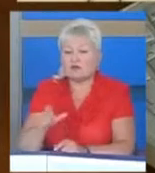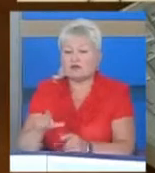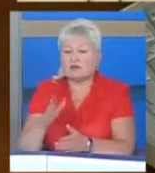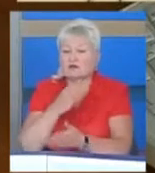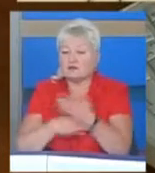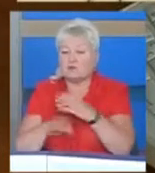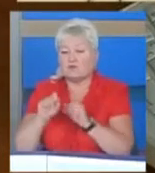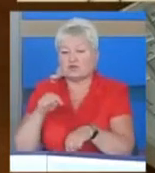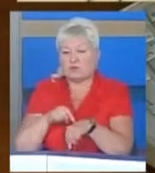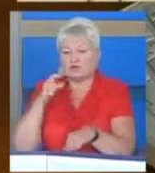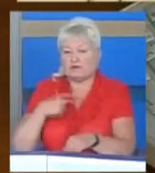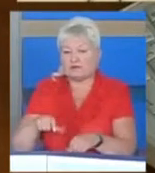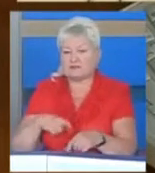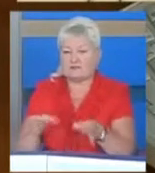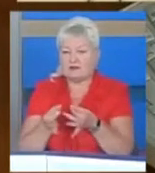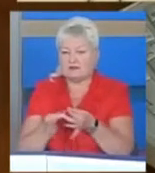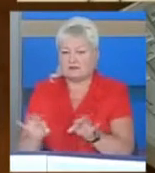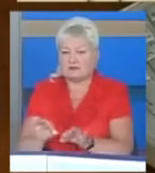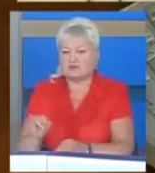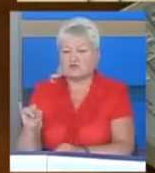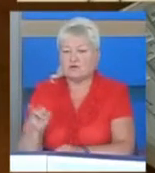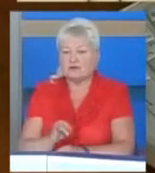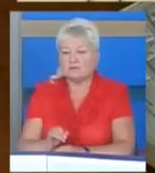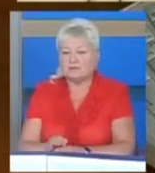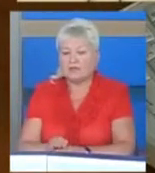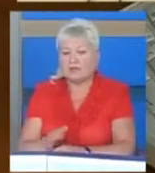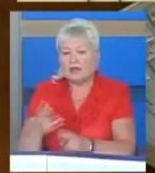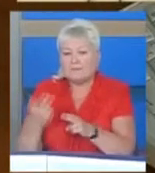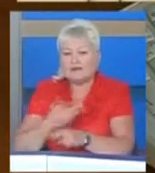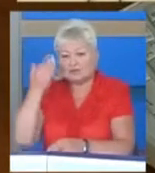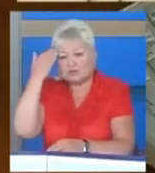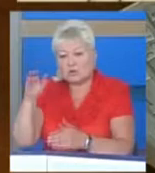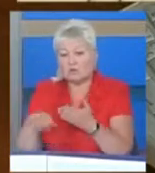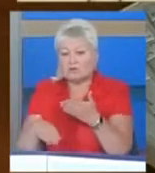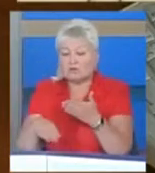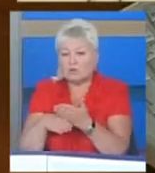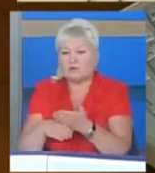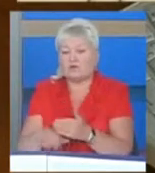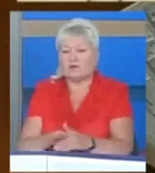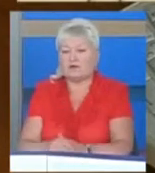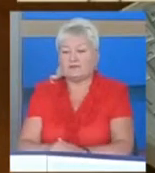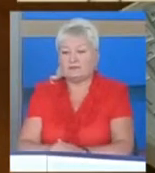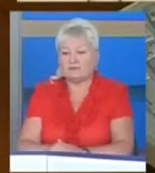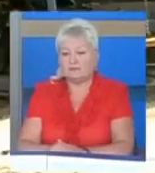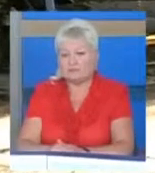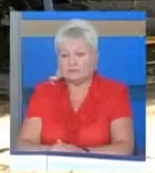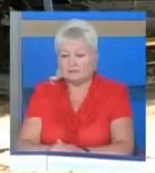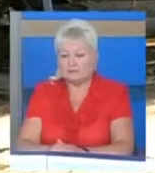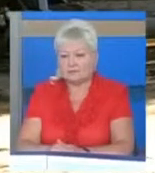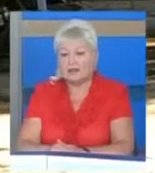незалежним і зі сторонній допомогі, незалежним організаціям взагалі.